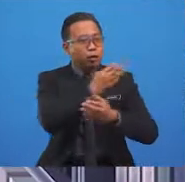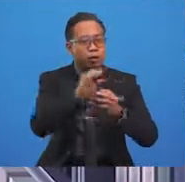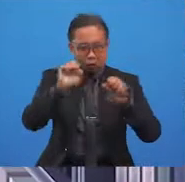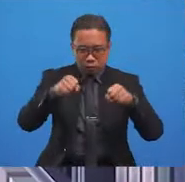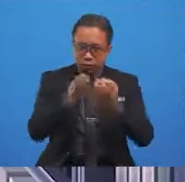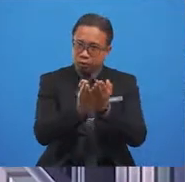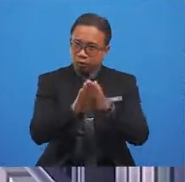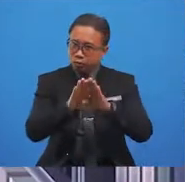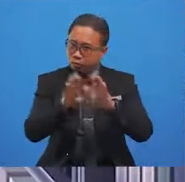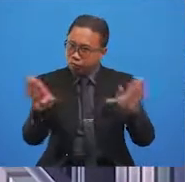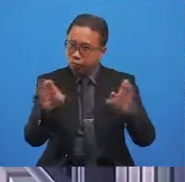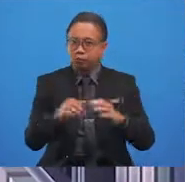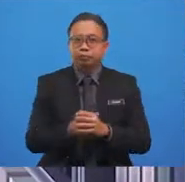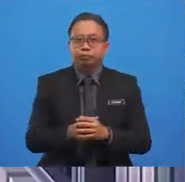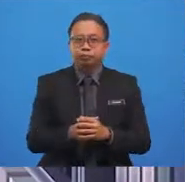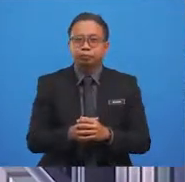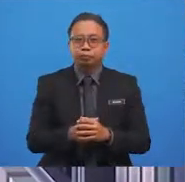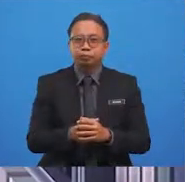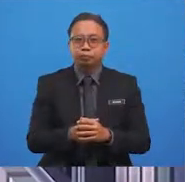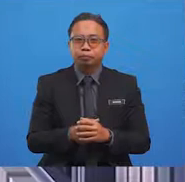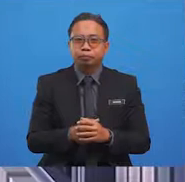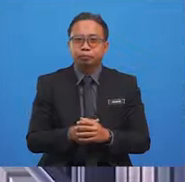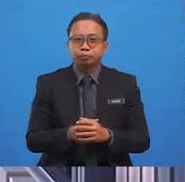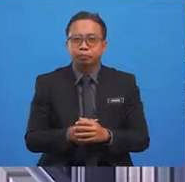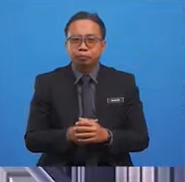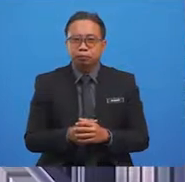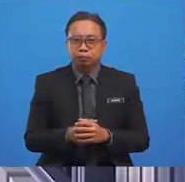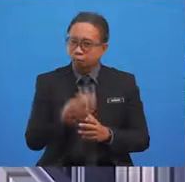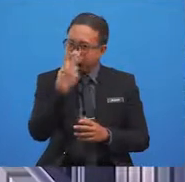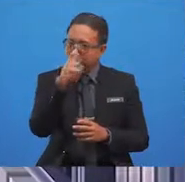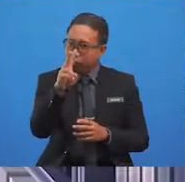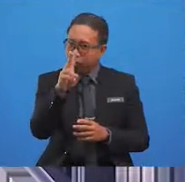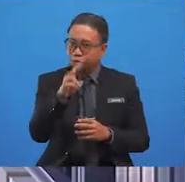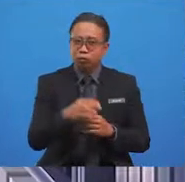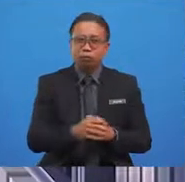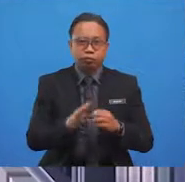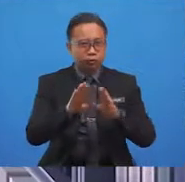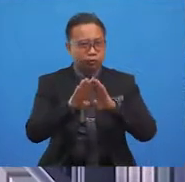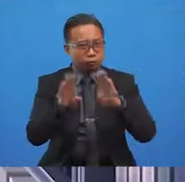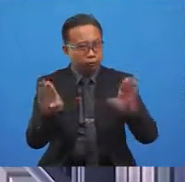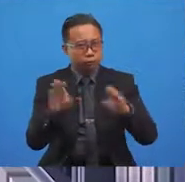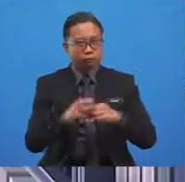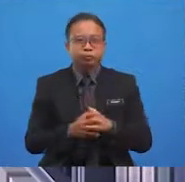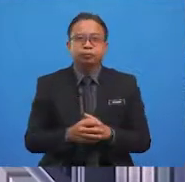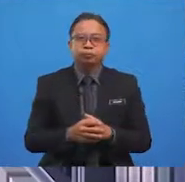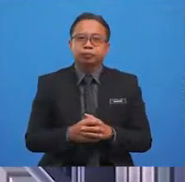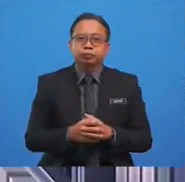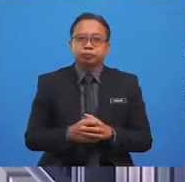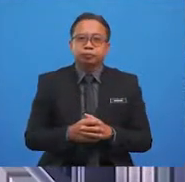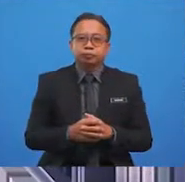Eliza, Yolo and Friends. Let's find a place now to open this. Ooh.